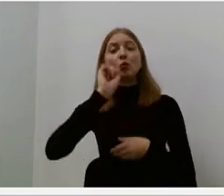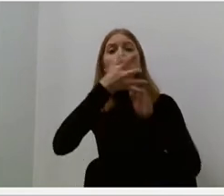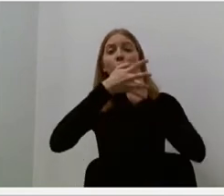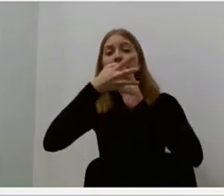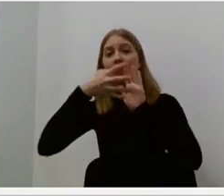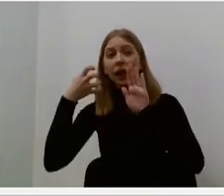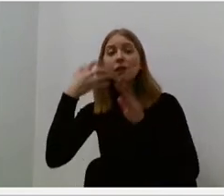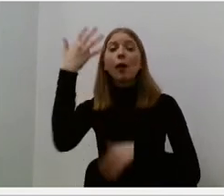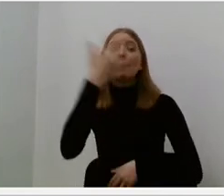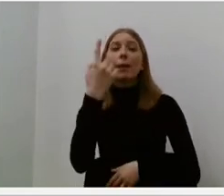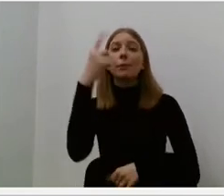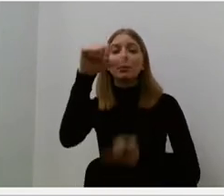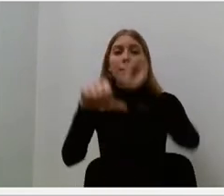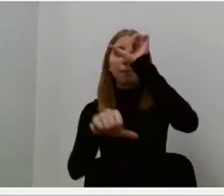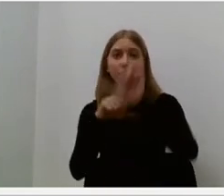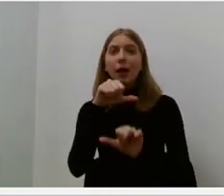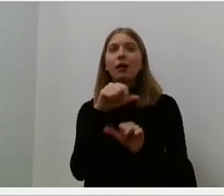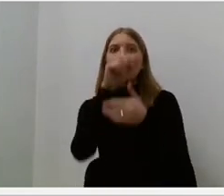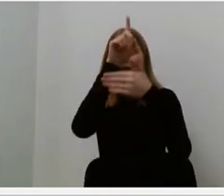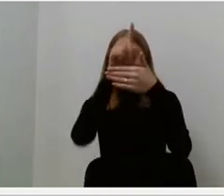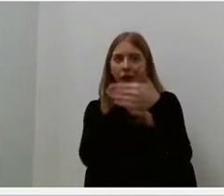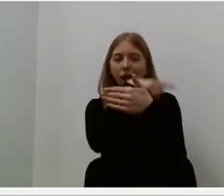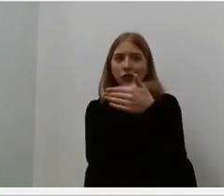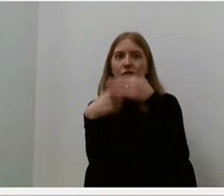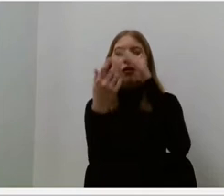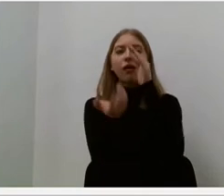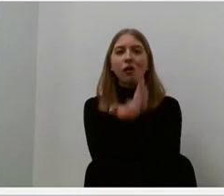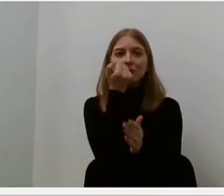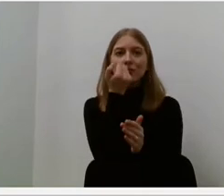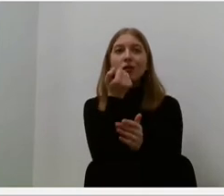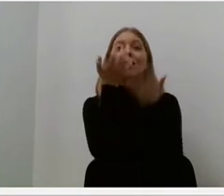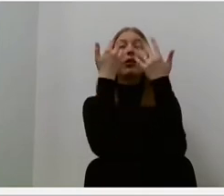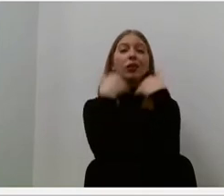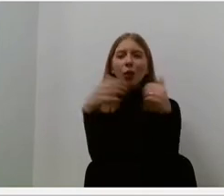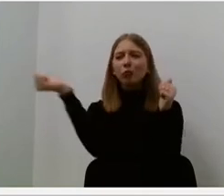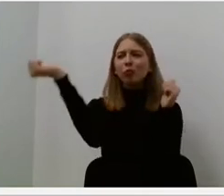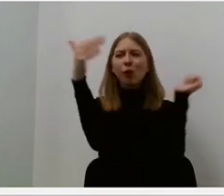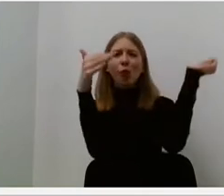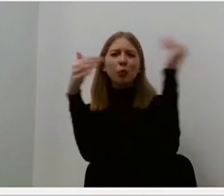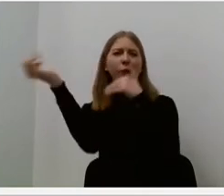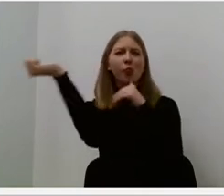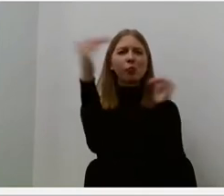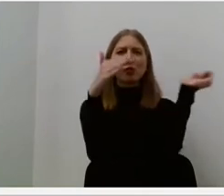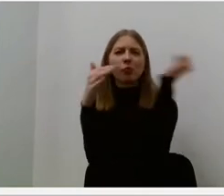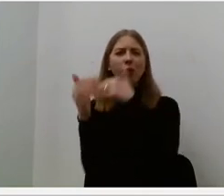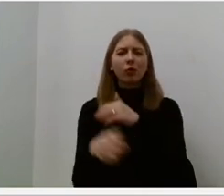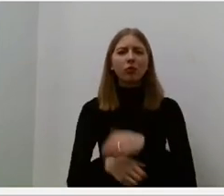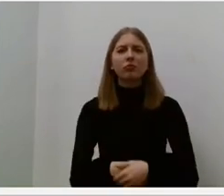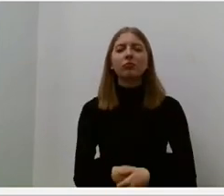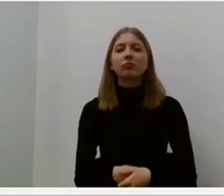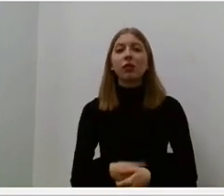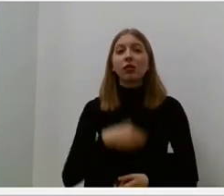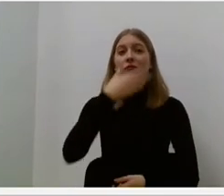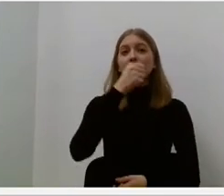atskrieja pirmasis laiškas, na, ir tuomet prasideda laiškų lavina. Marija mamai yra